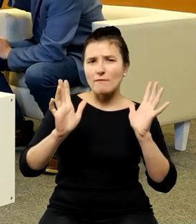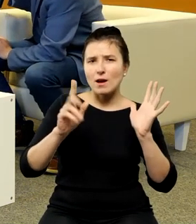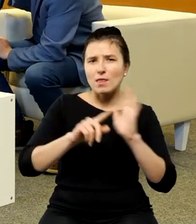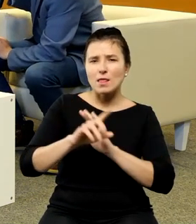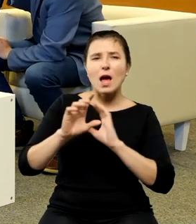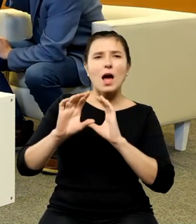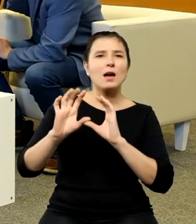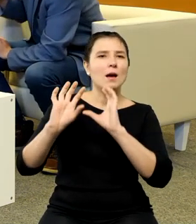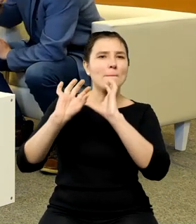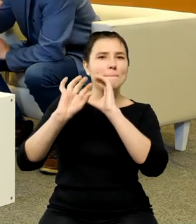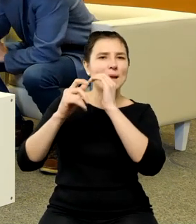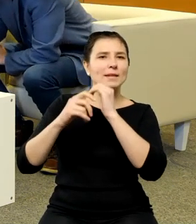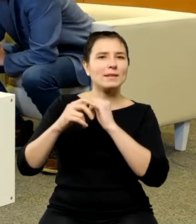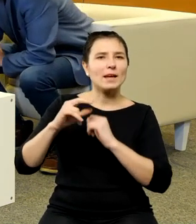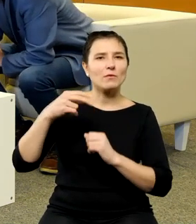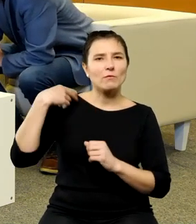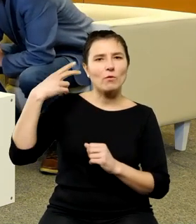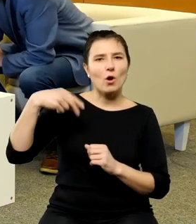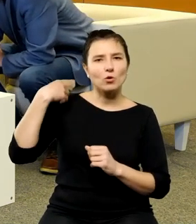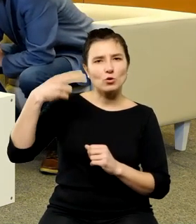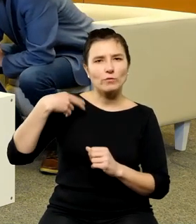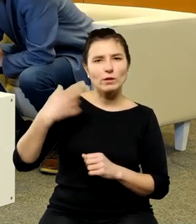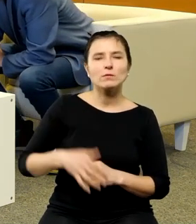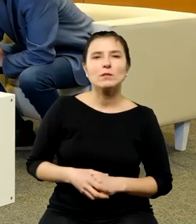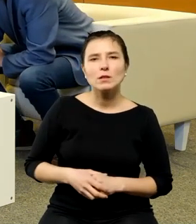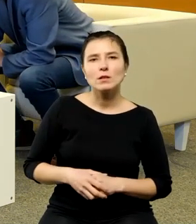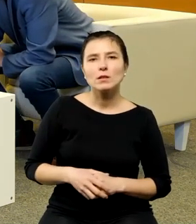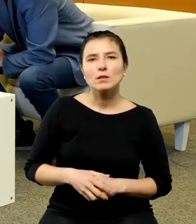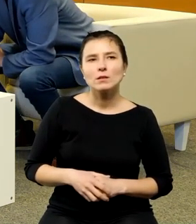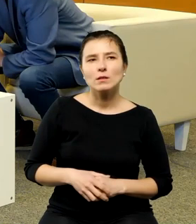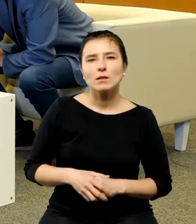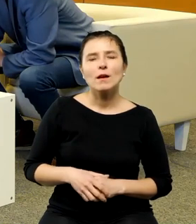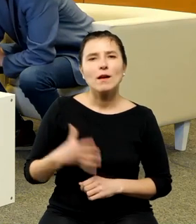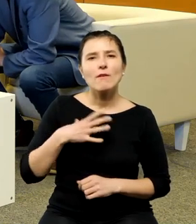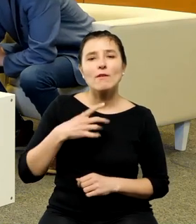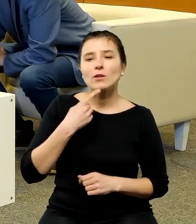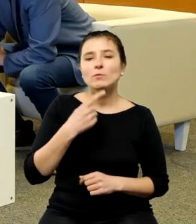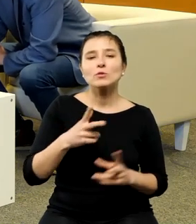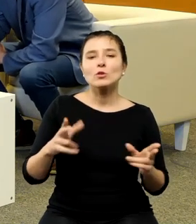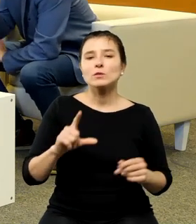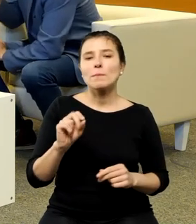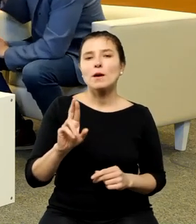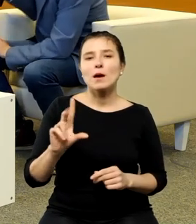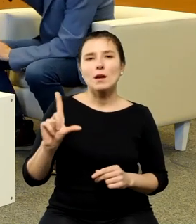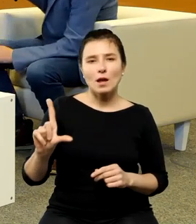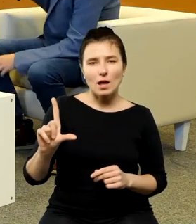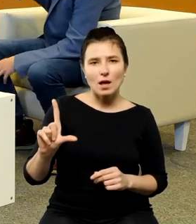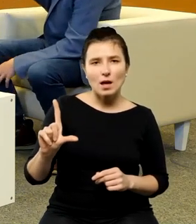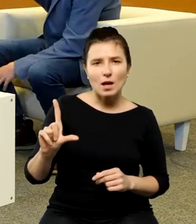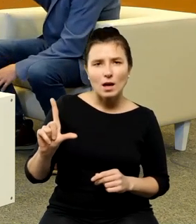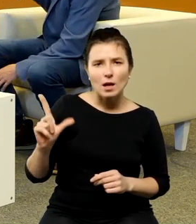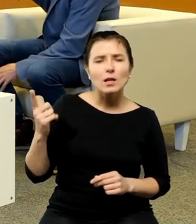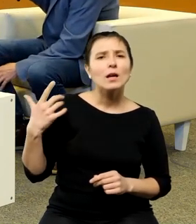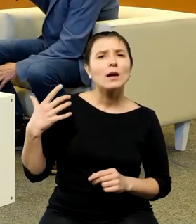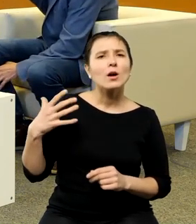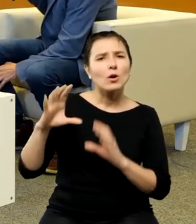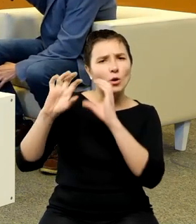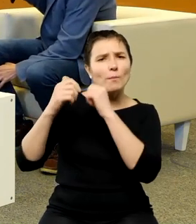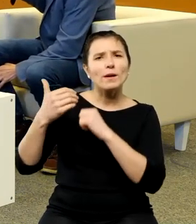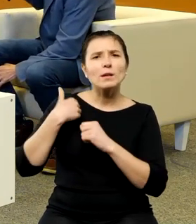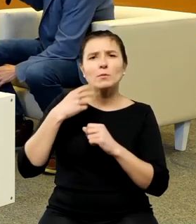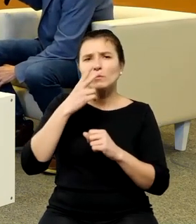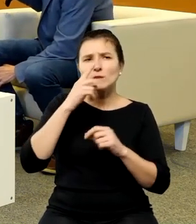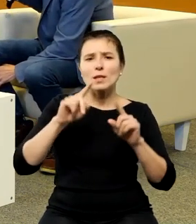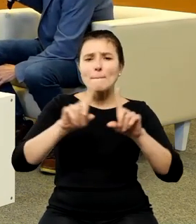Chorzowie to rozumiem za werbunek warto wspomnieć że w czasach PRL-u Kopernik był obecny na banknotach tysiąc złotowych nie wiem jak to możliwe że to przegapiliśmy